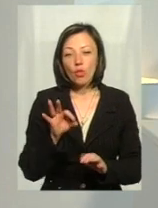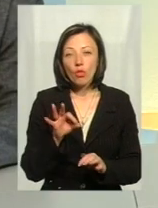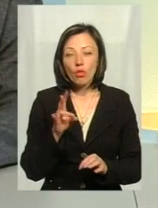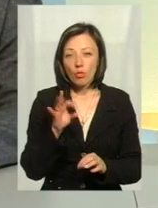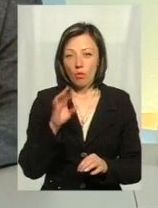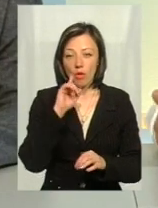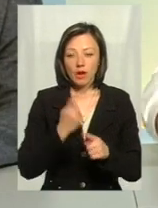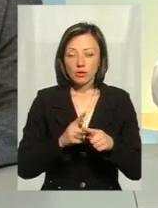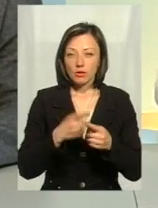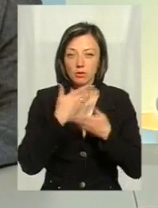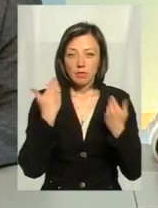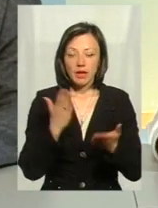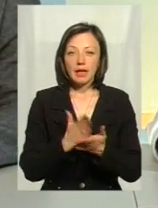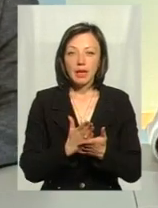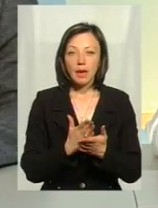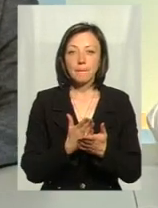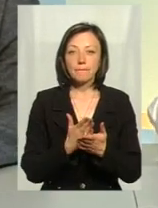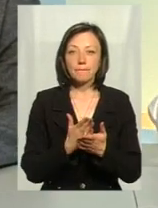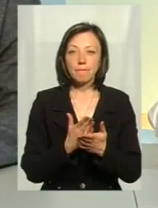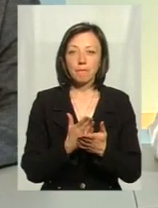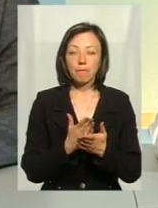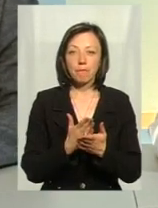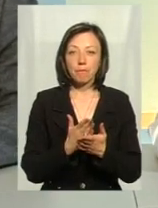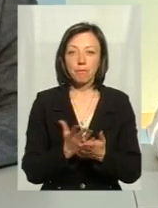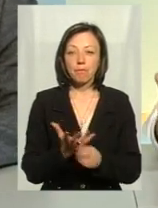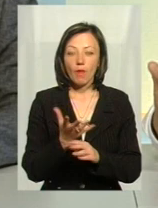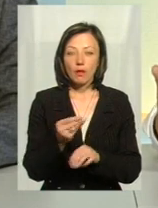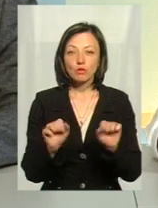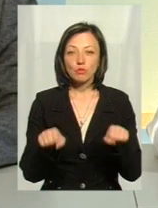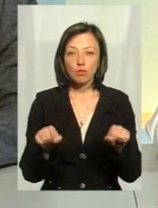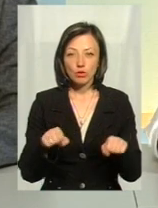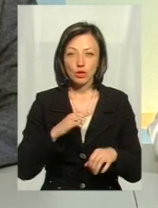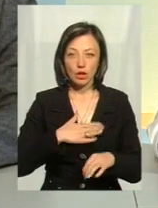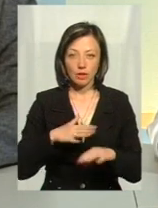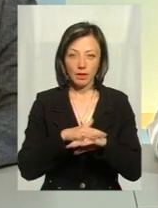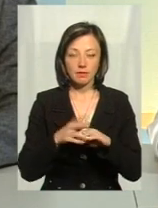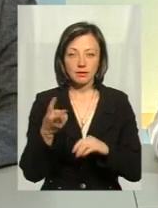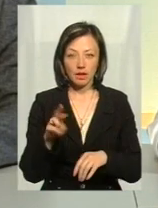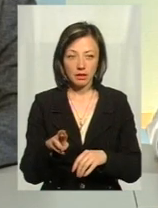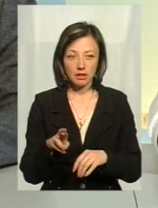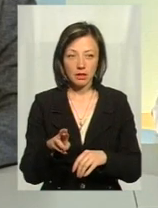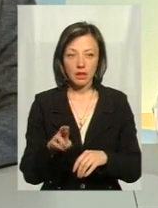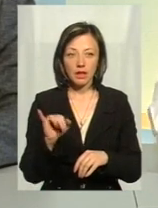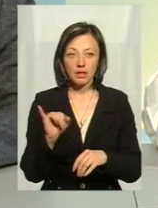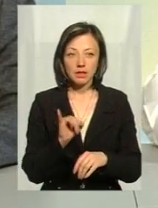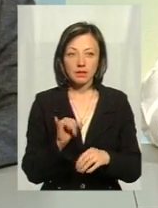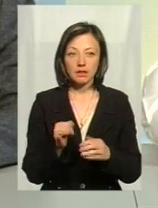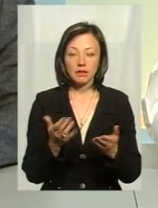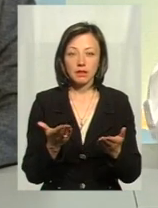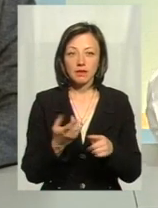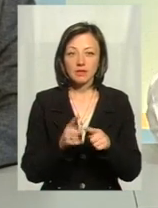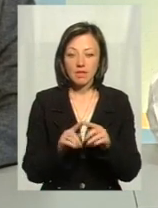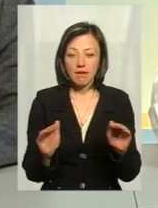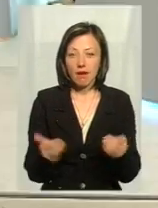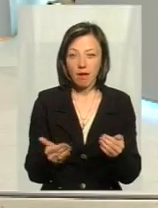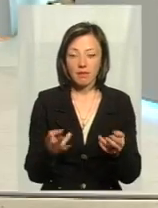йдемо, тому що, опять же, є палки другий кінець – платиспоможність нашого населення. І от в цих